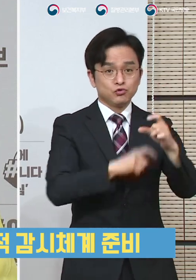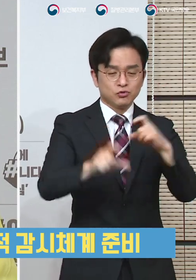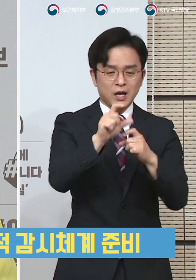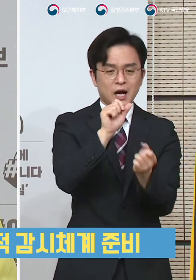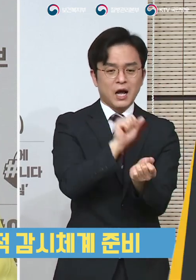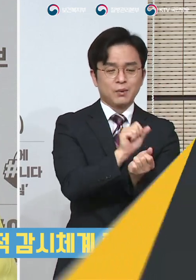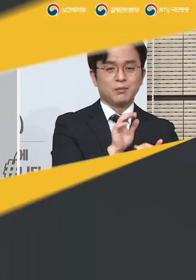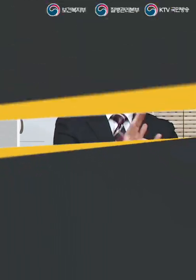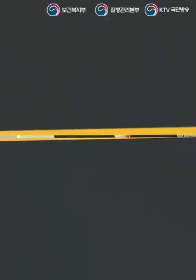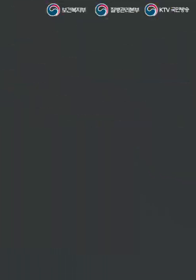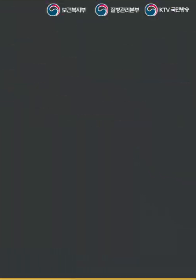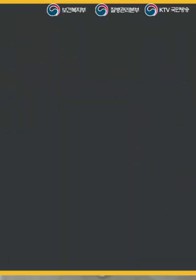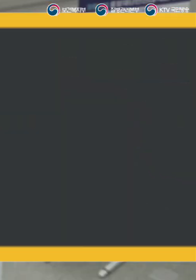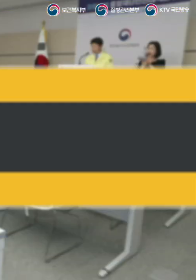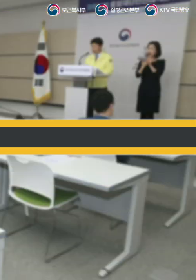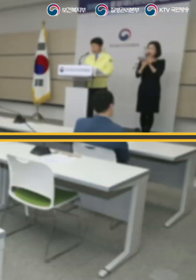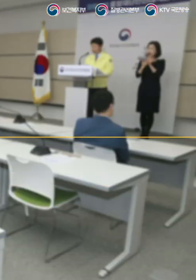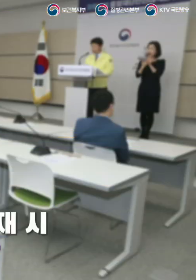말씀을 드립니다.